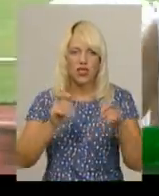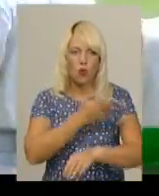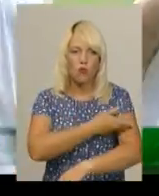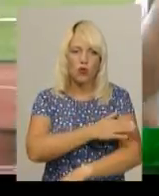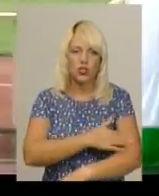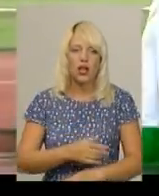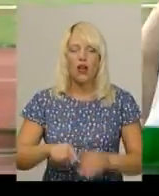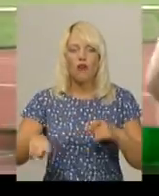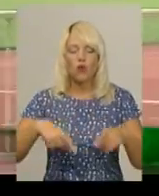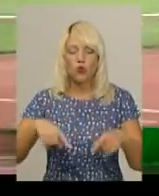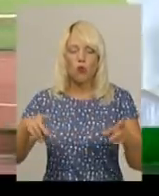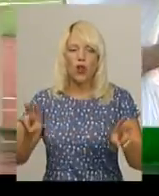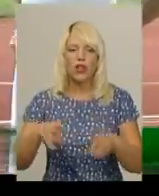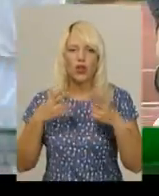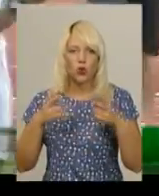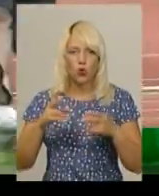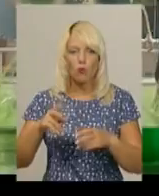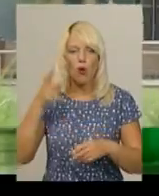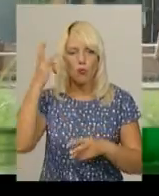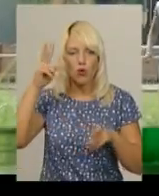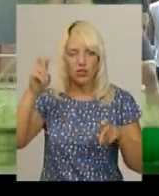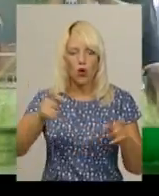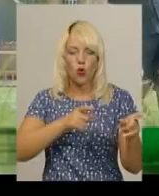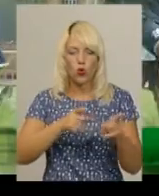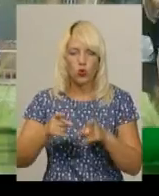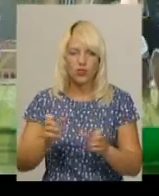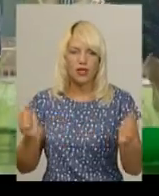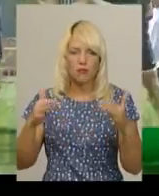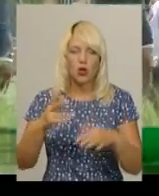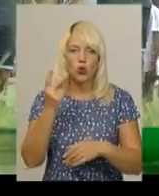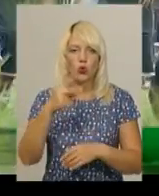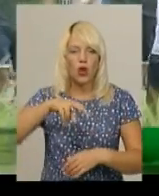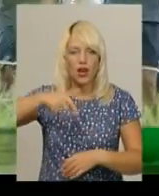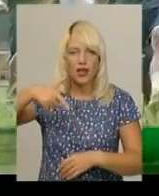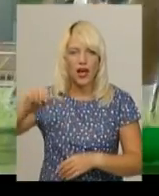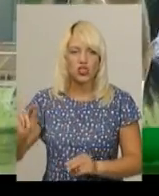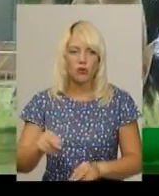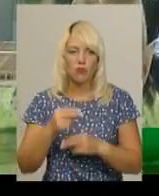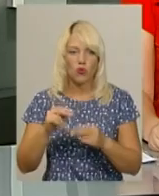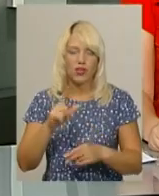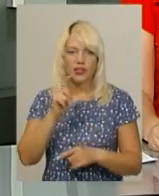Футбольний клуб Поділля готується до матчу 4-го туру Другої ліги чемпіонату України з футболу.